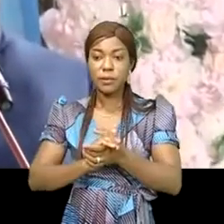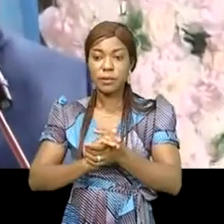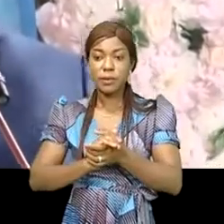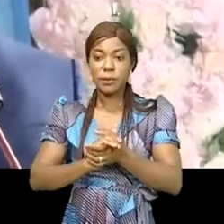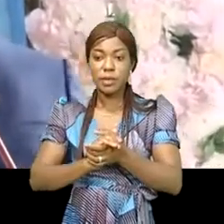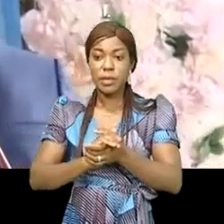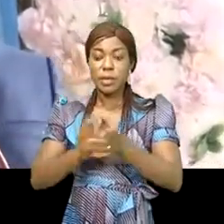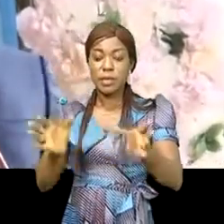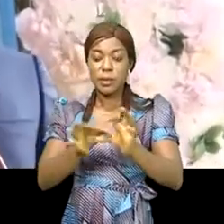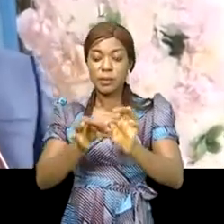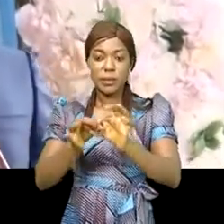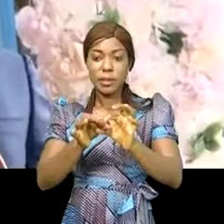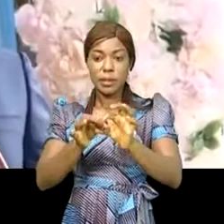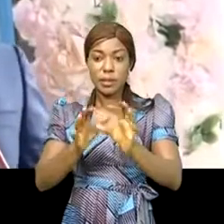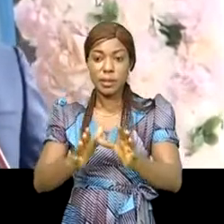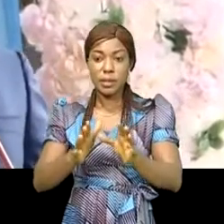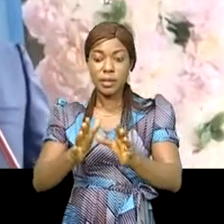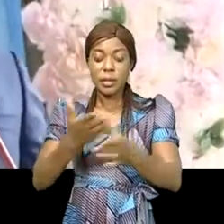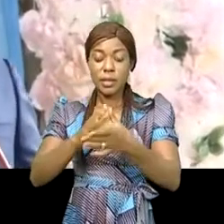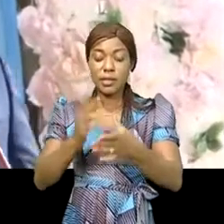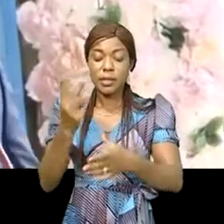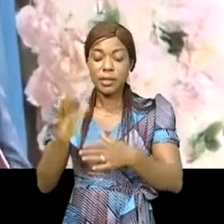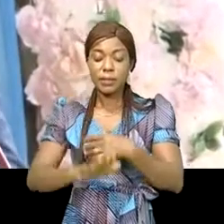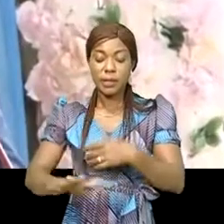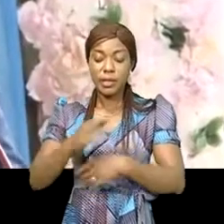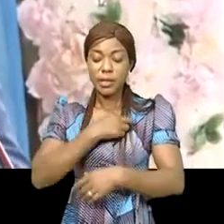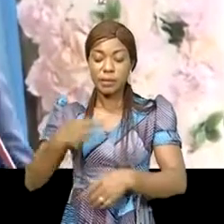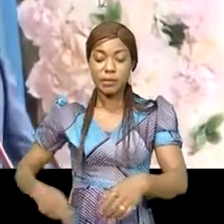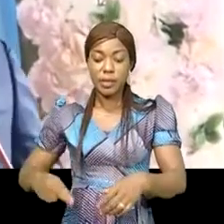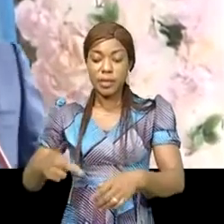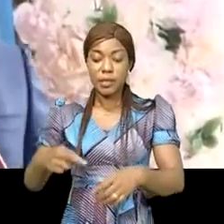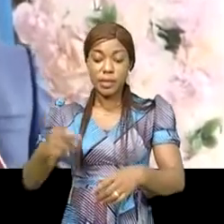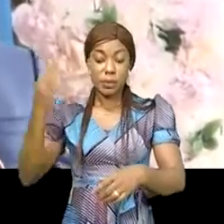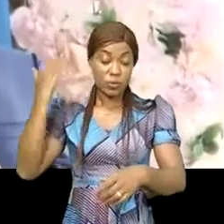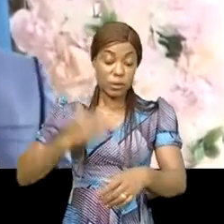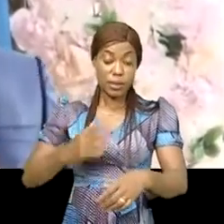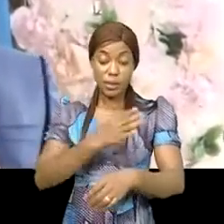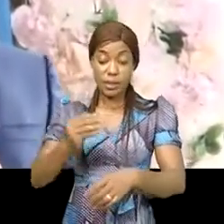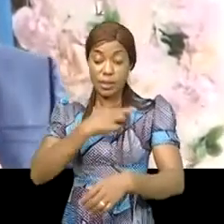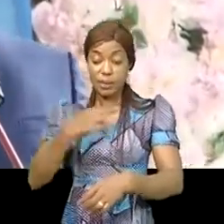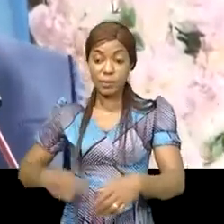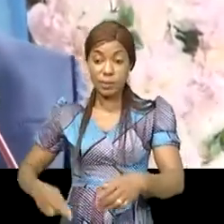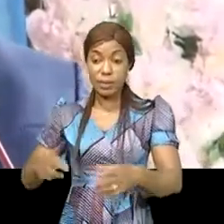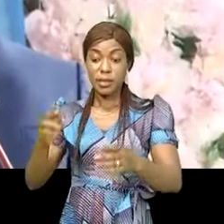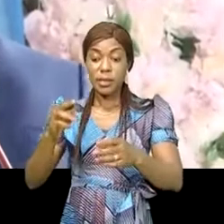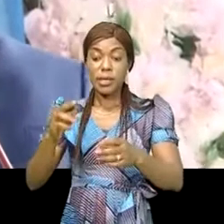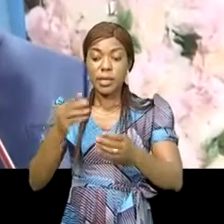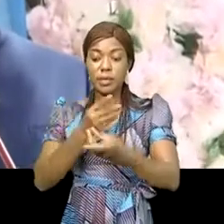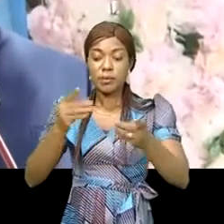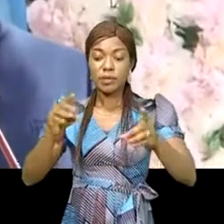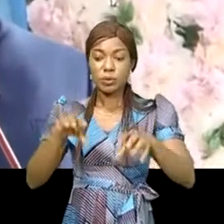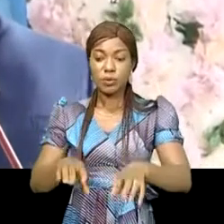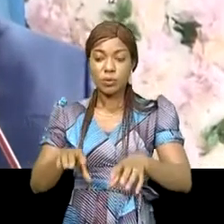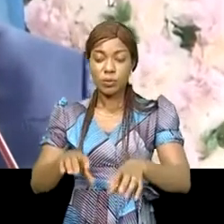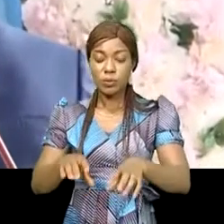fraternelles entre nos deux pays la République d'Ouganda et la République démocratique du Congo. Ce noble projet